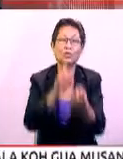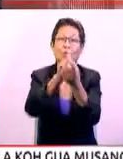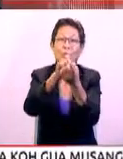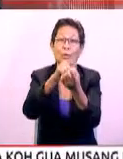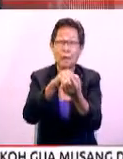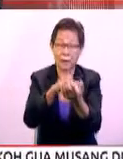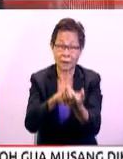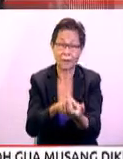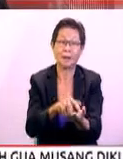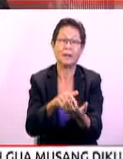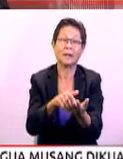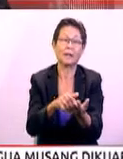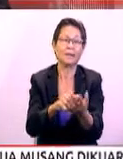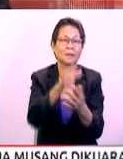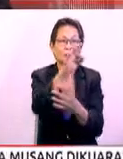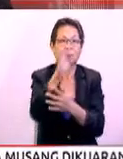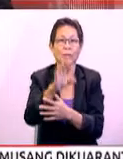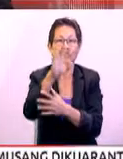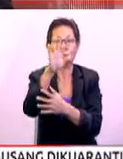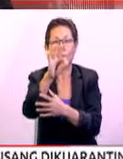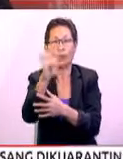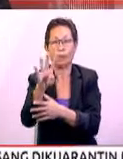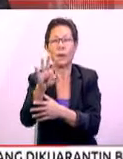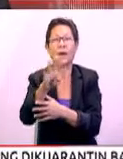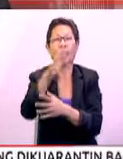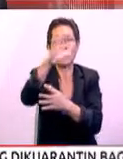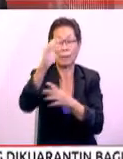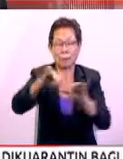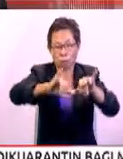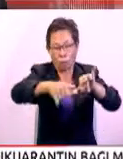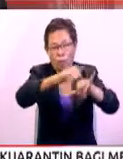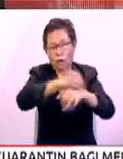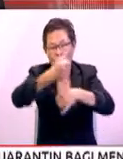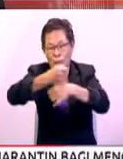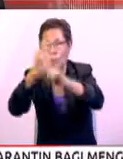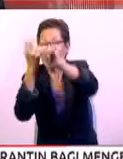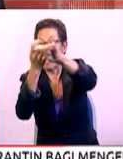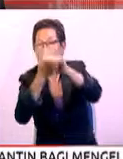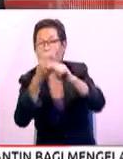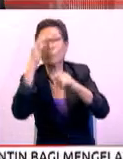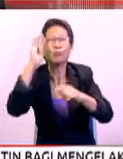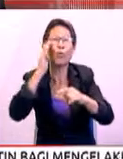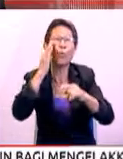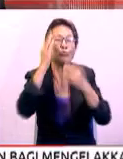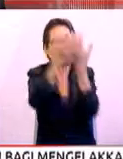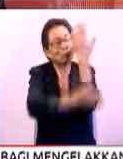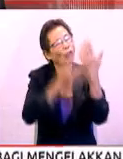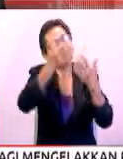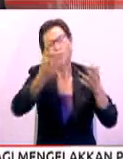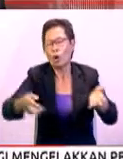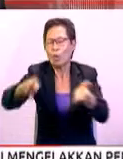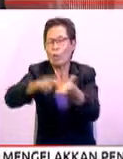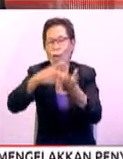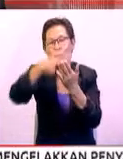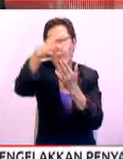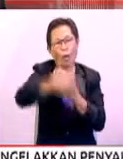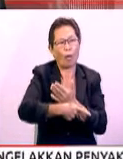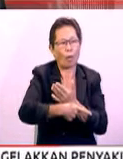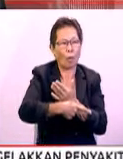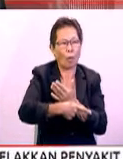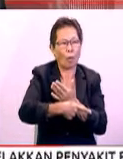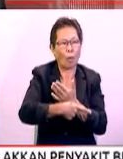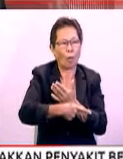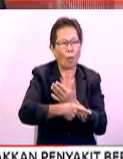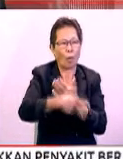Sebanyak 994 syarikat kejuruteraan dan pembinaan bumi putera dari seluruh negara telah mendaftar untuk program prakelayakan